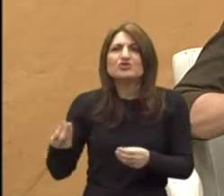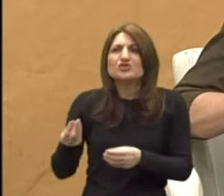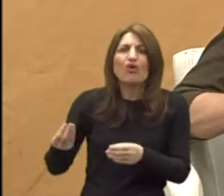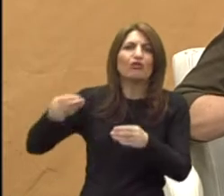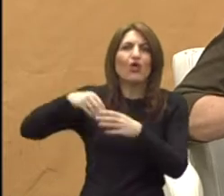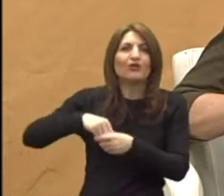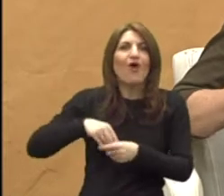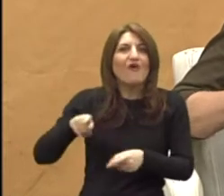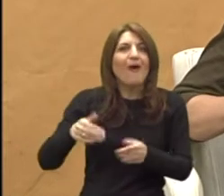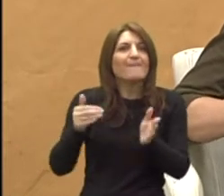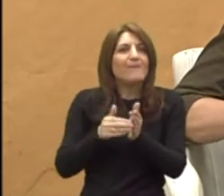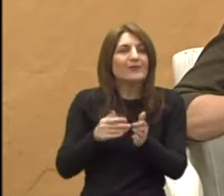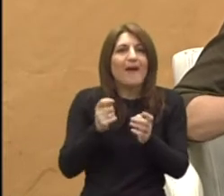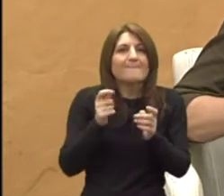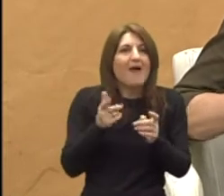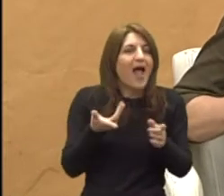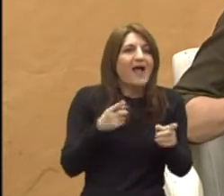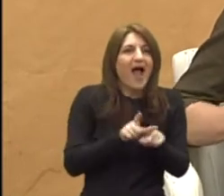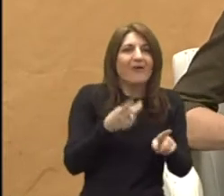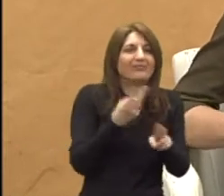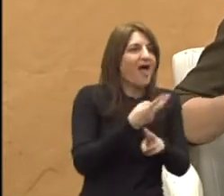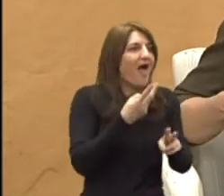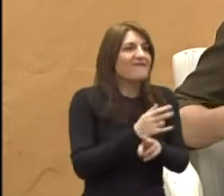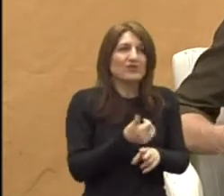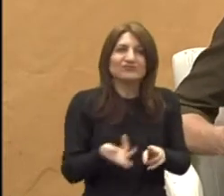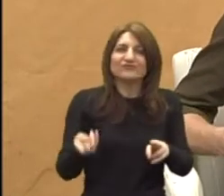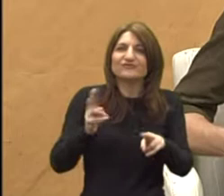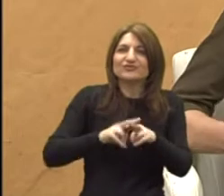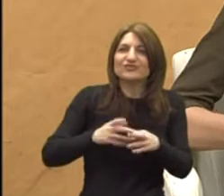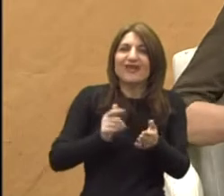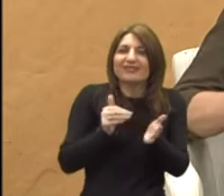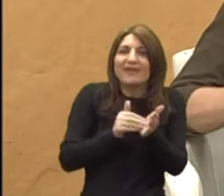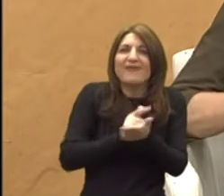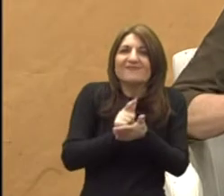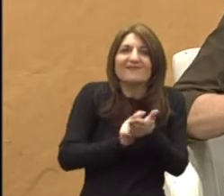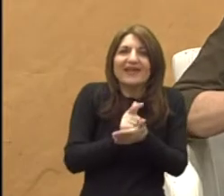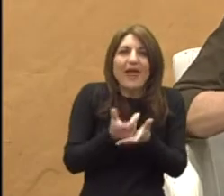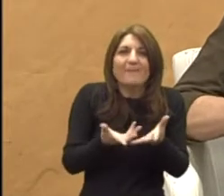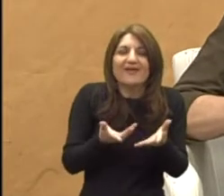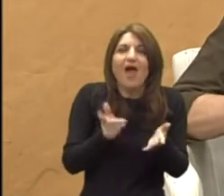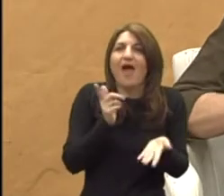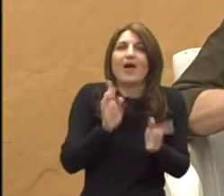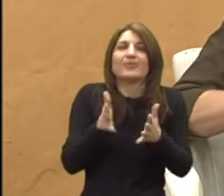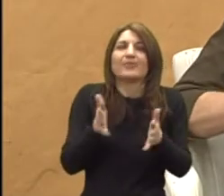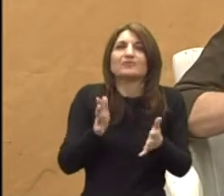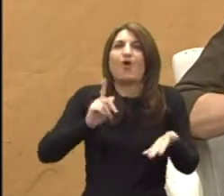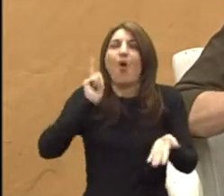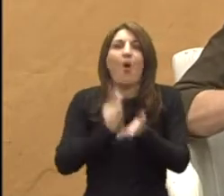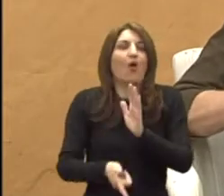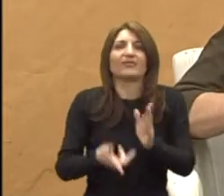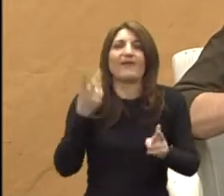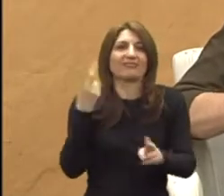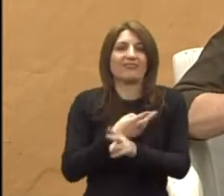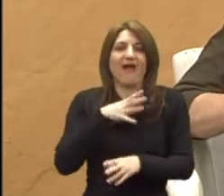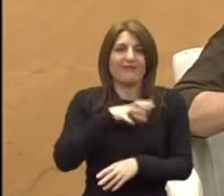malo ta potreba za adaptacijom još malo veća. Tako je. Dakle, nakon te